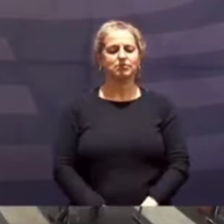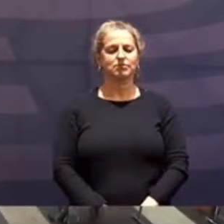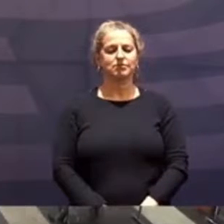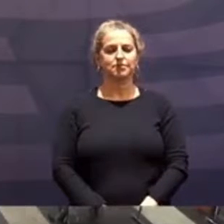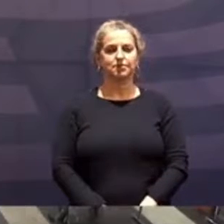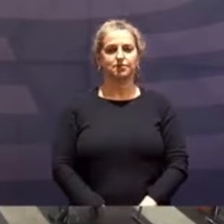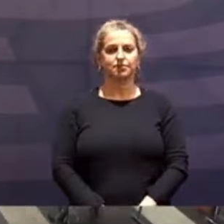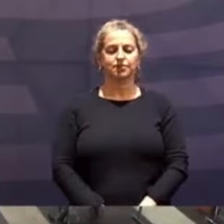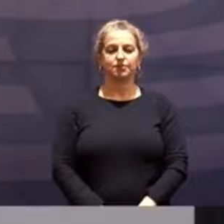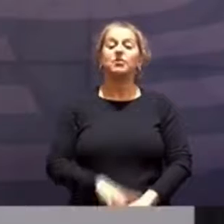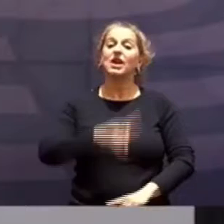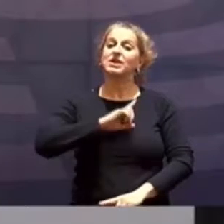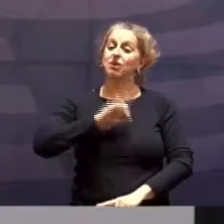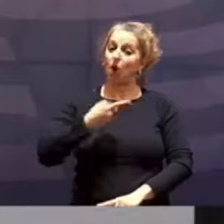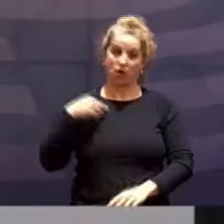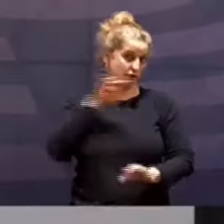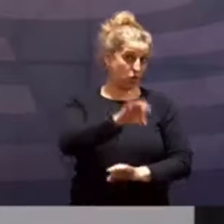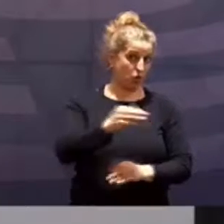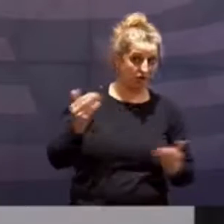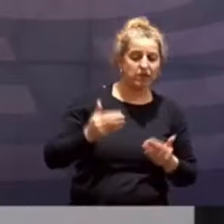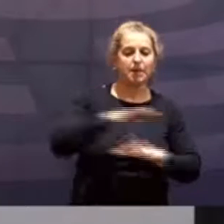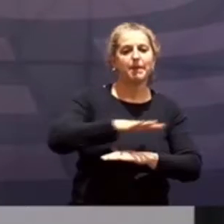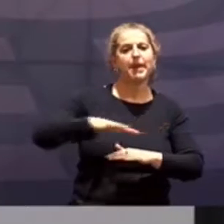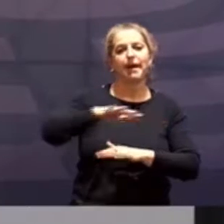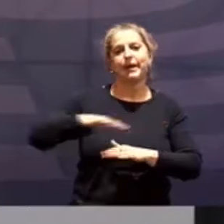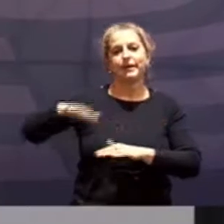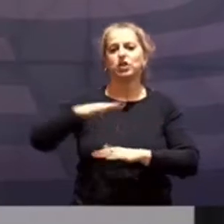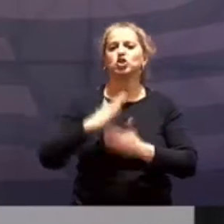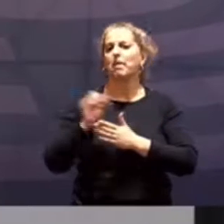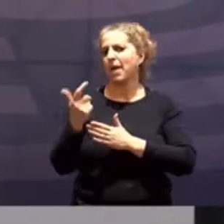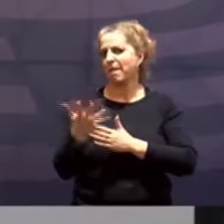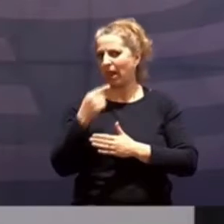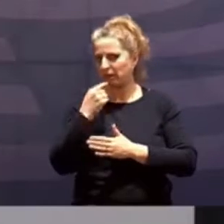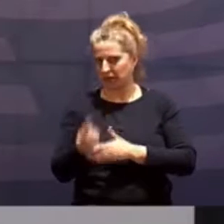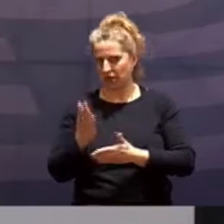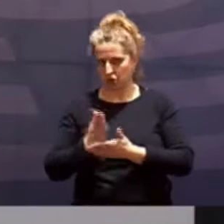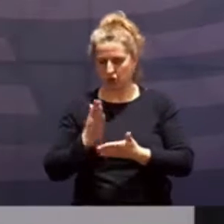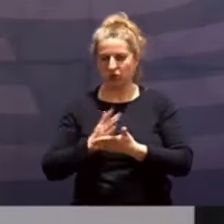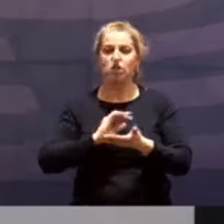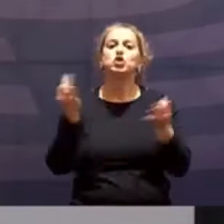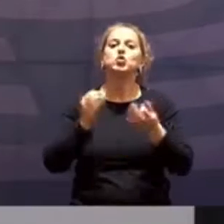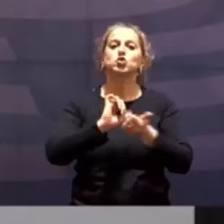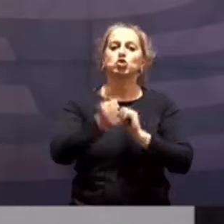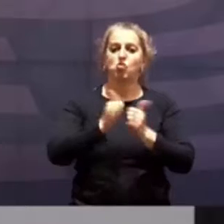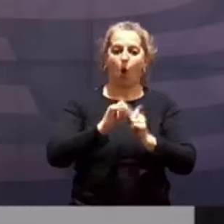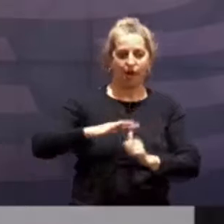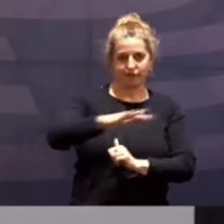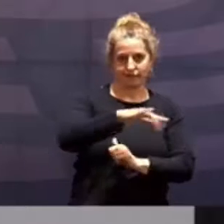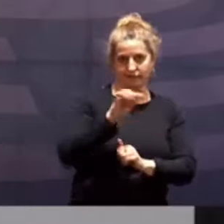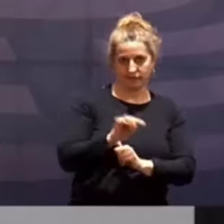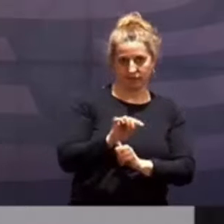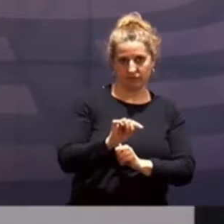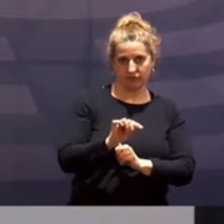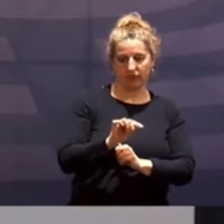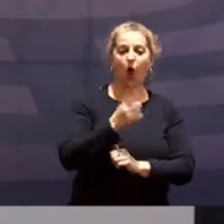Gleiche Zustimmung können wir auch signalisieren für die Bereiche, und das wurde jetzt auch schon mehrfach genannt, die den Sport insbesondere zur Ermöglichung auch